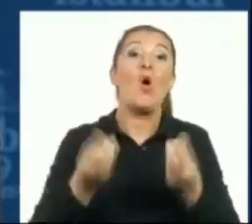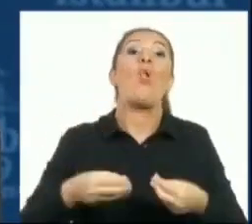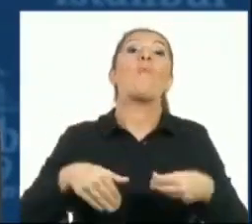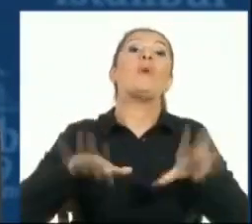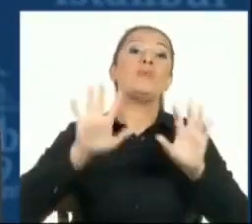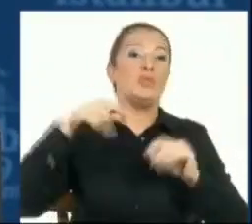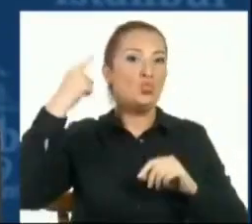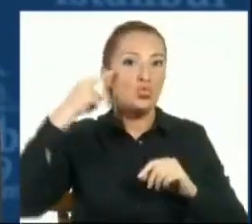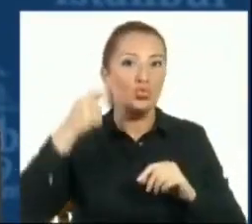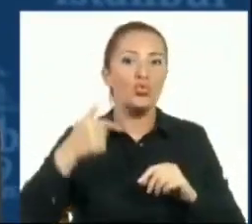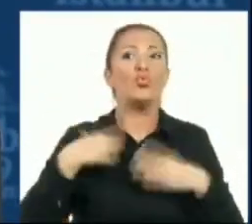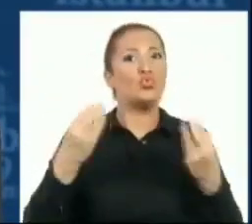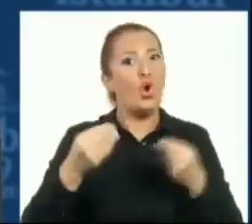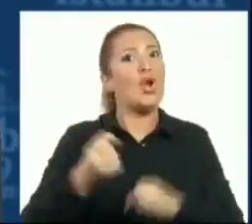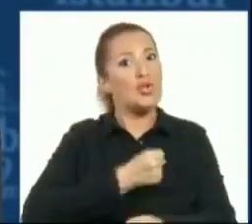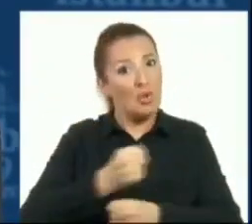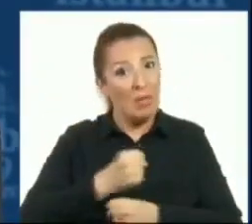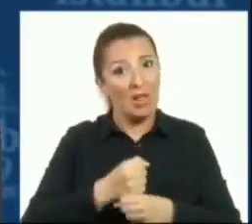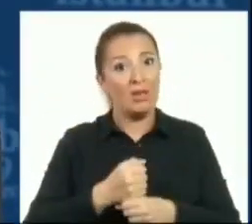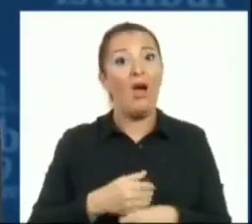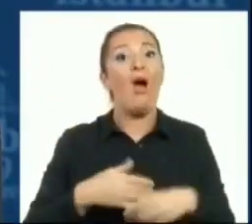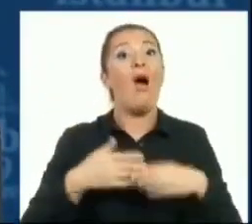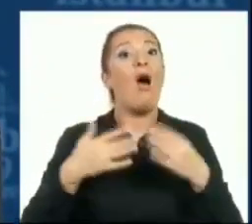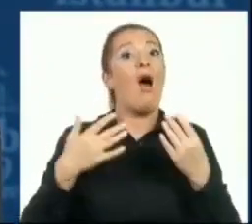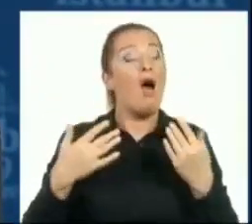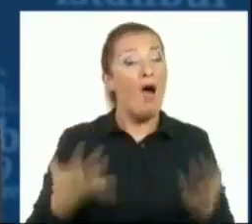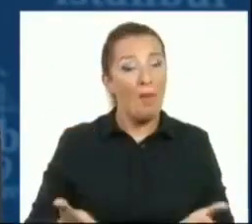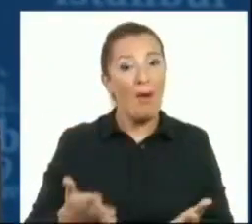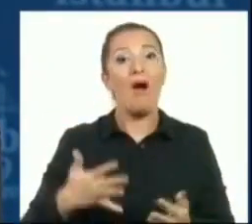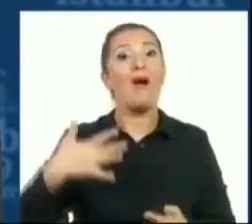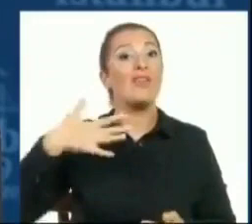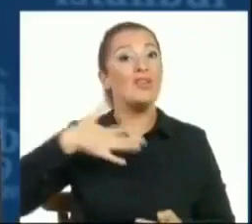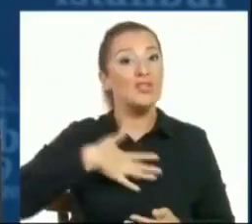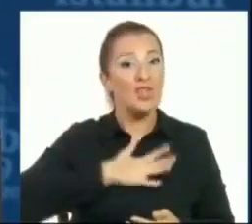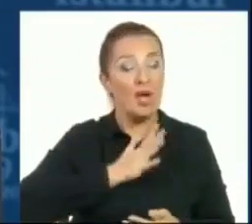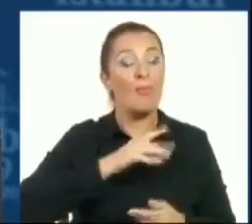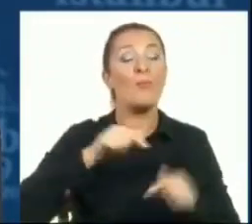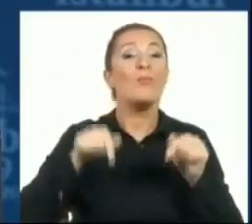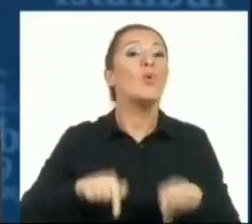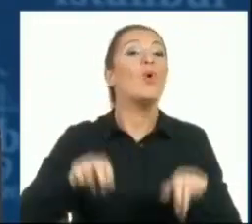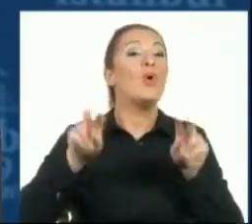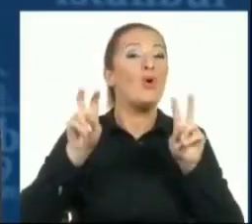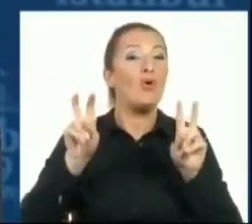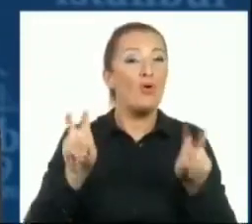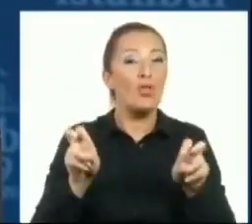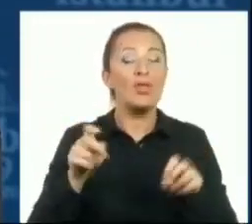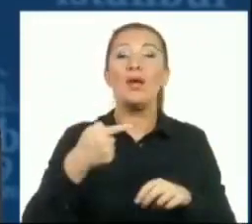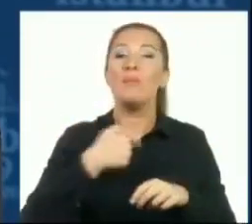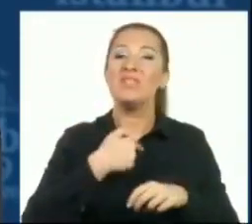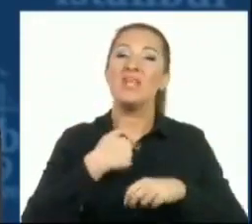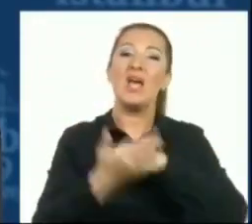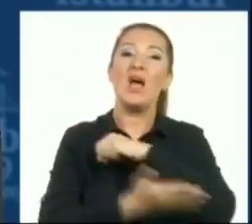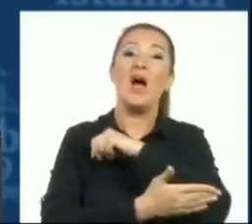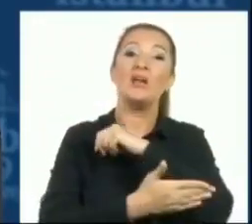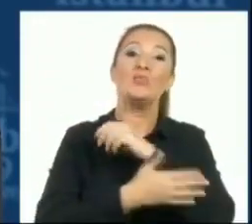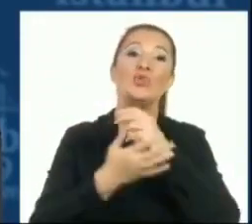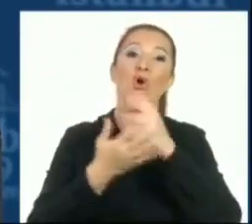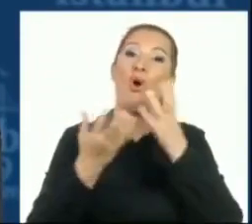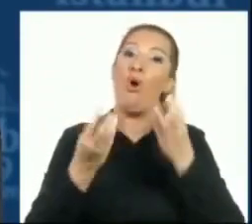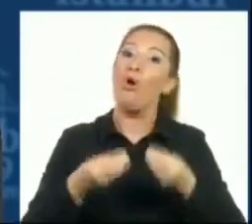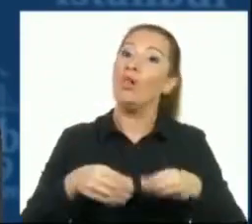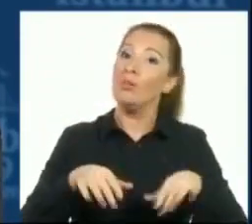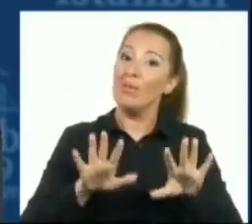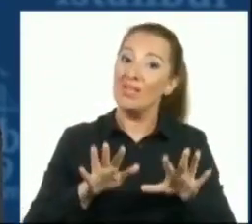Bunun için de çok çabaladık ancak Cumhuriyet Halk Partisi bu konuda bize yardımcı olmadı